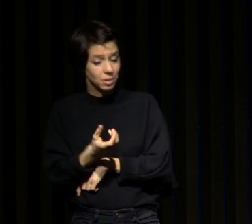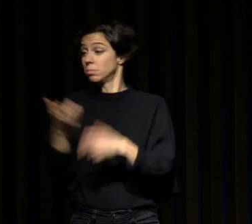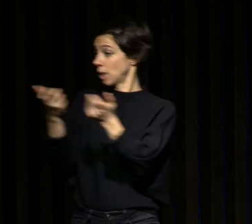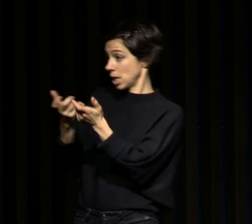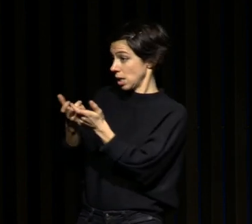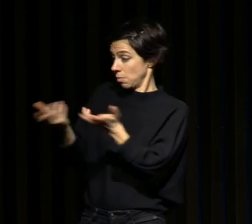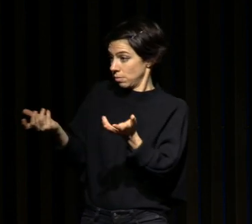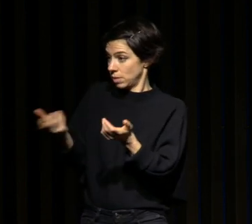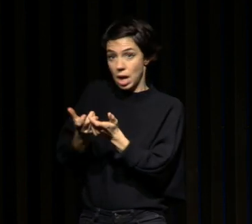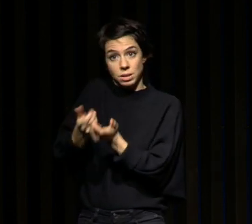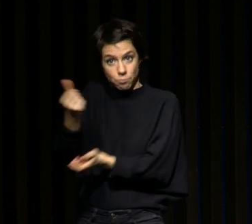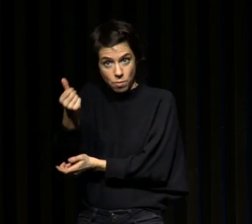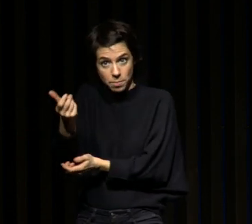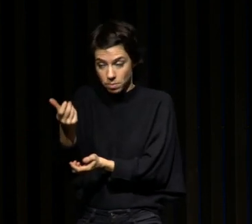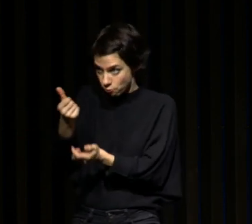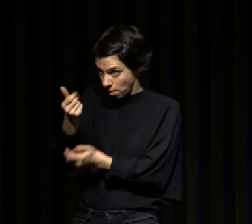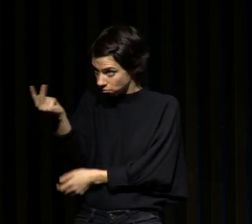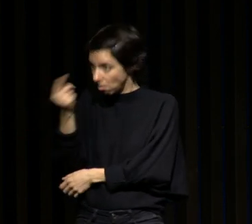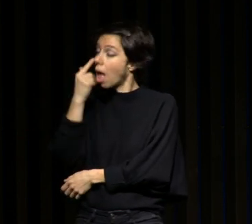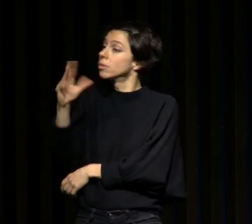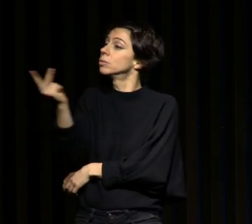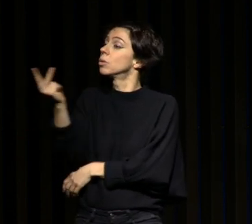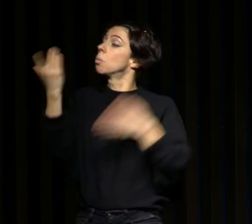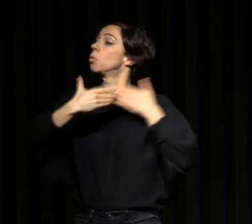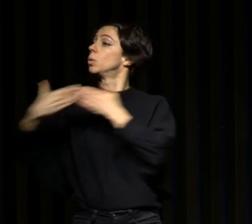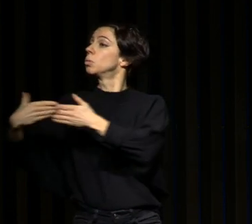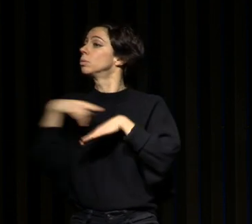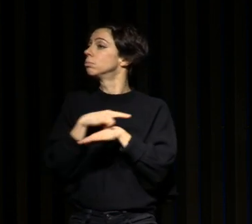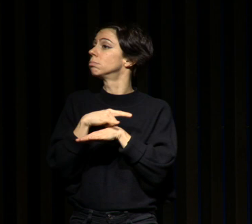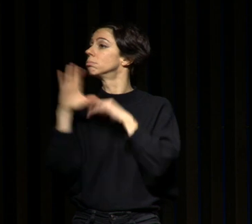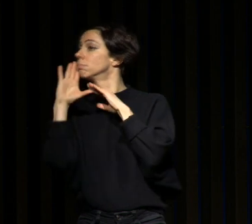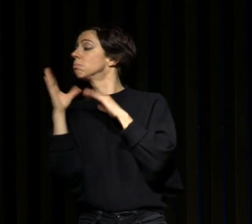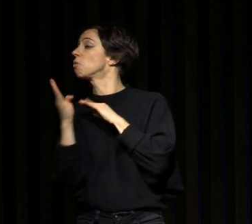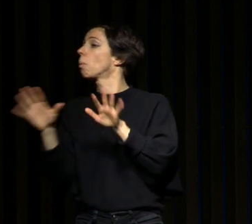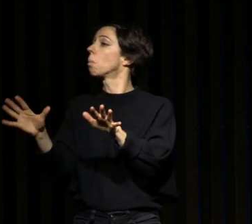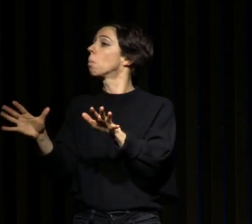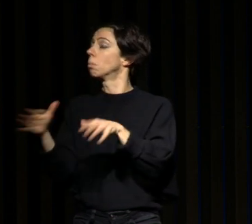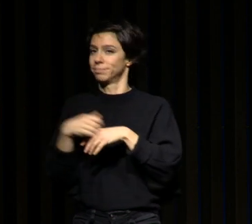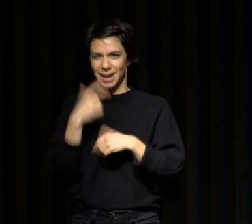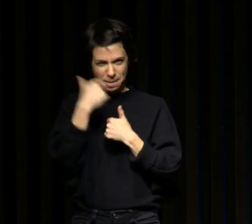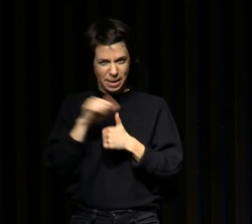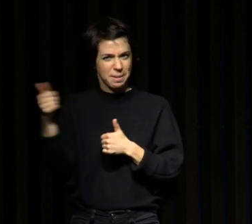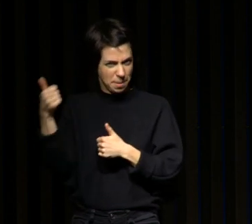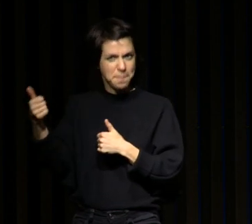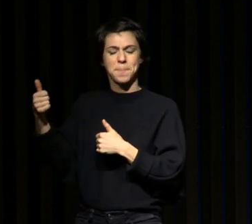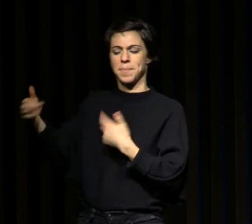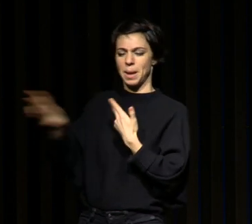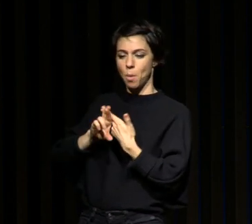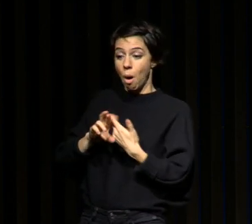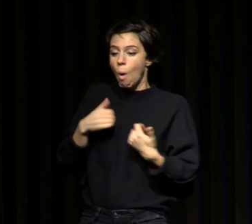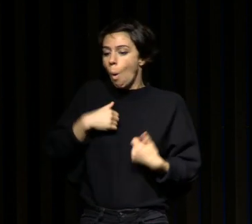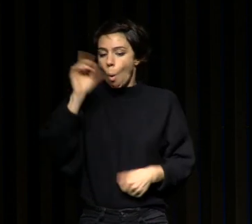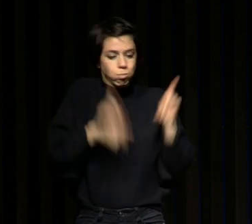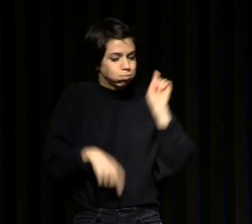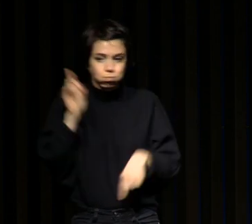vous pensez que vous dormez vos besoins de sommeil c'est combien et donc la réponse qu'elle m'avait faite je me souviens c'était ça varie ça